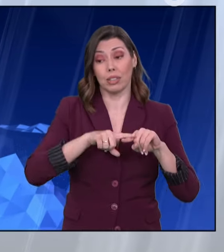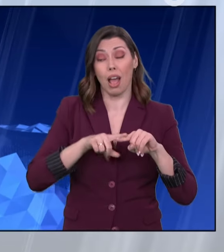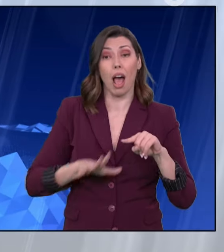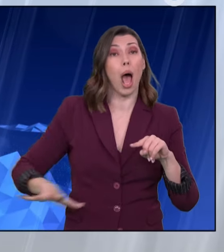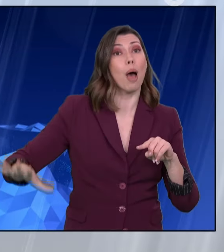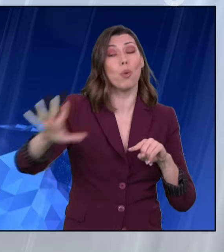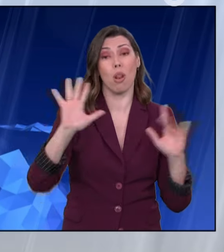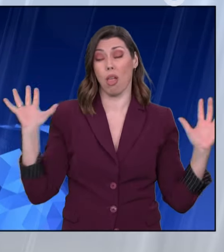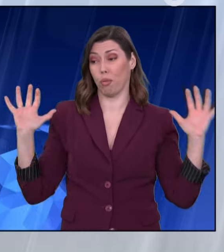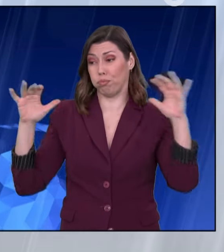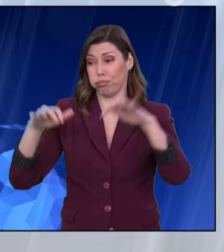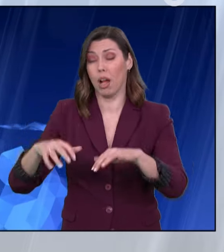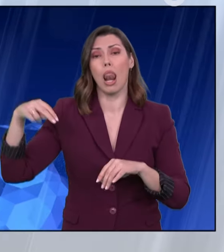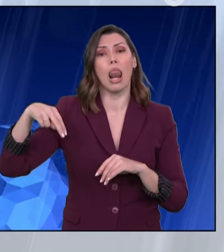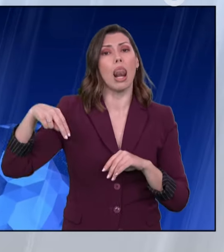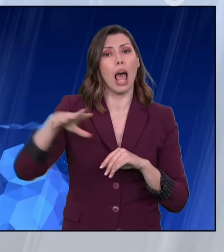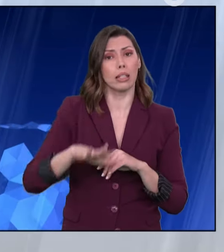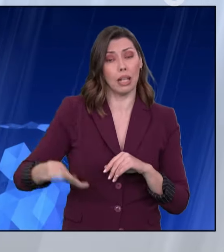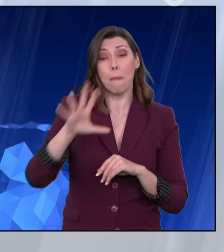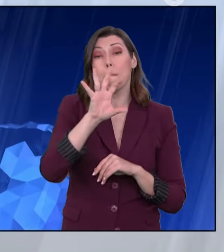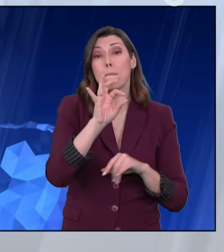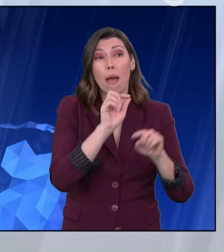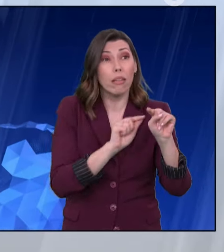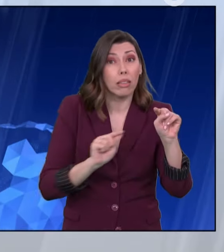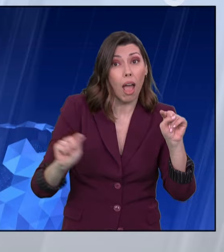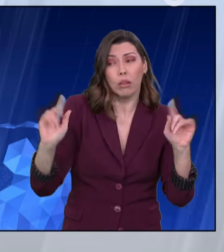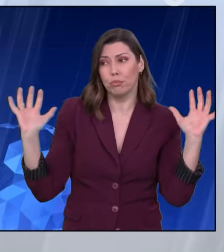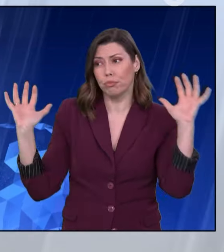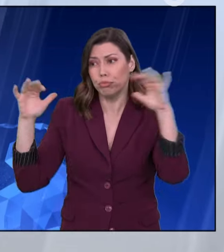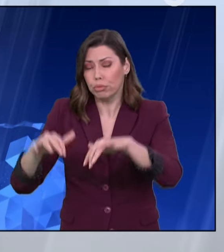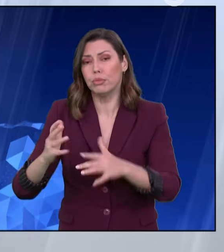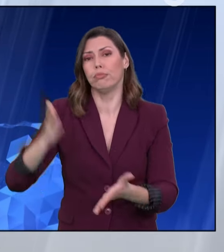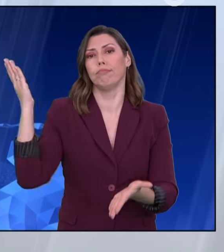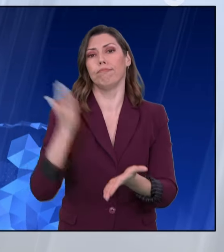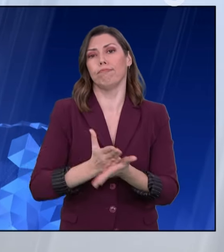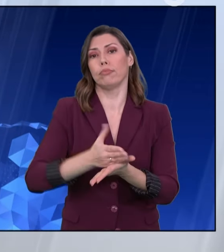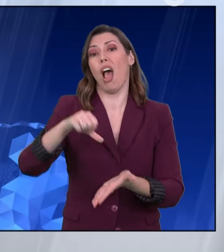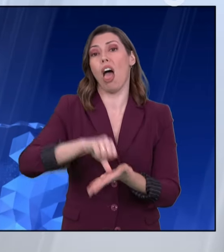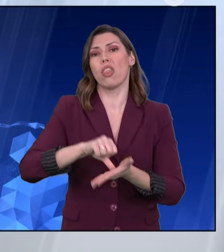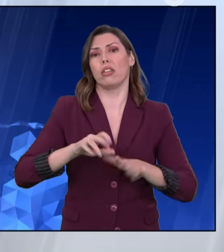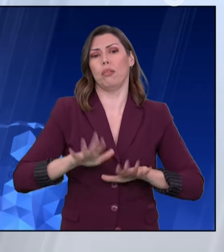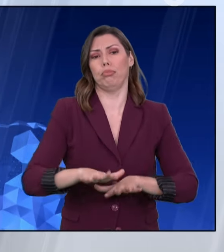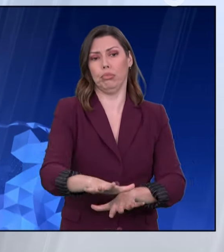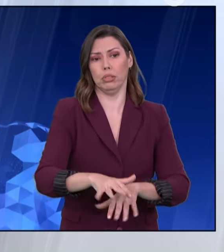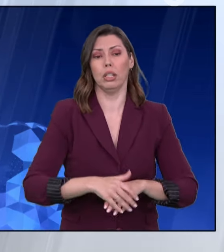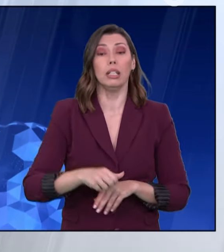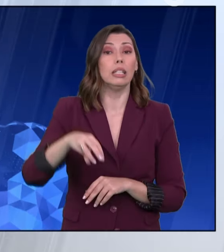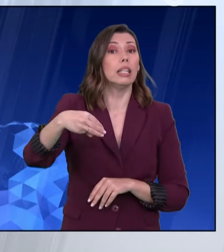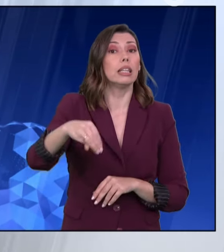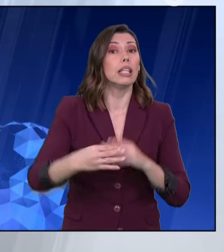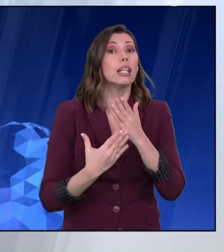με τη συμμετοχή εκπροσώπων από 50 μπλόκα. Το πρωί της Τρίτης οι αγροτικές κινητοποιήσεις θα φτάσουν στο ζενίθ της